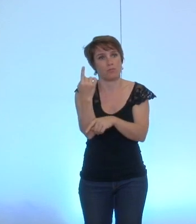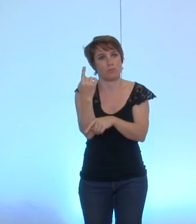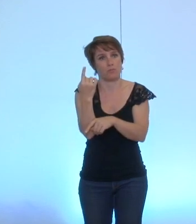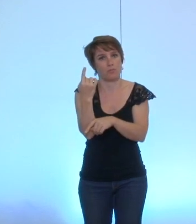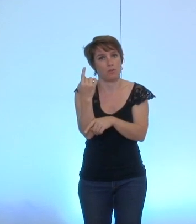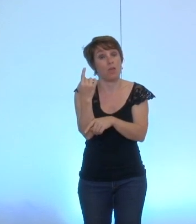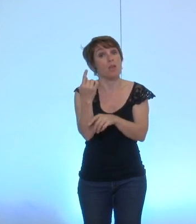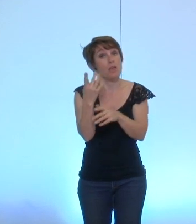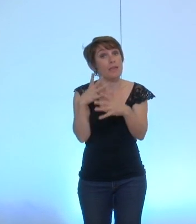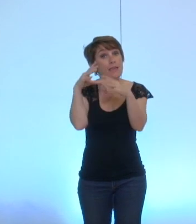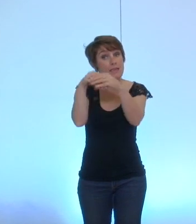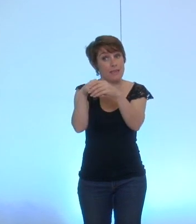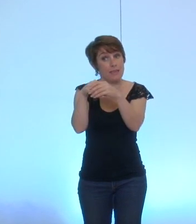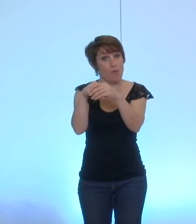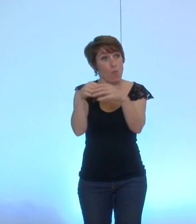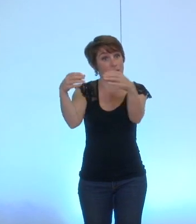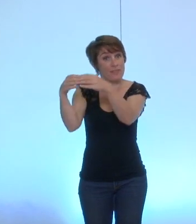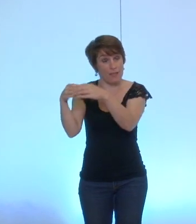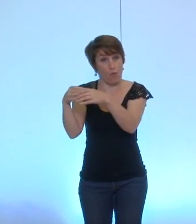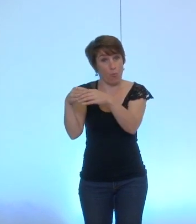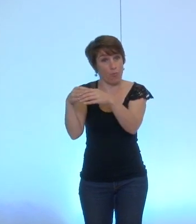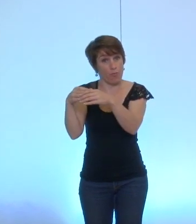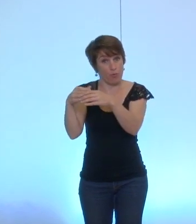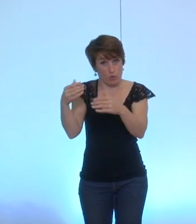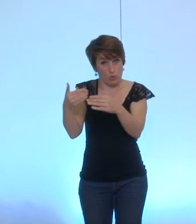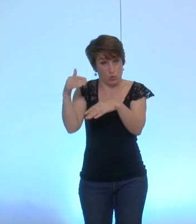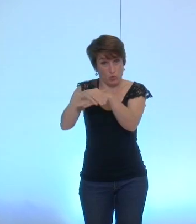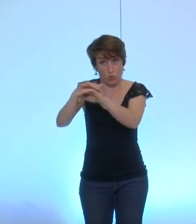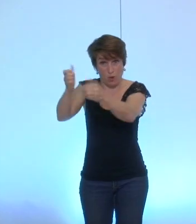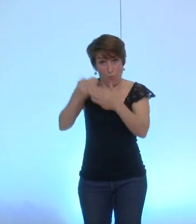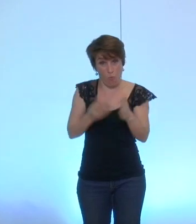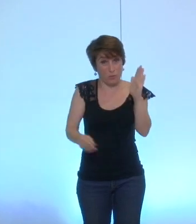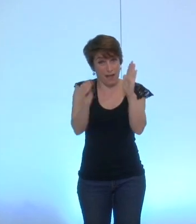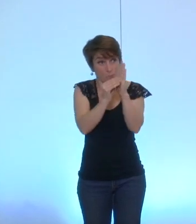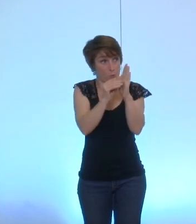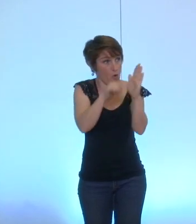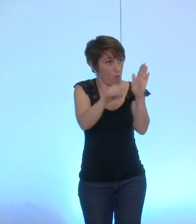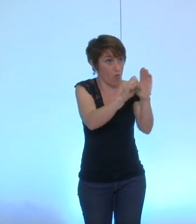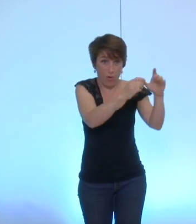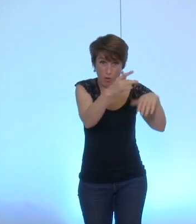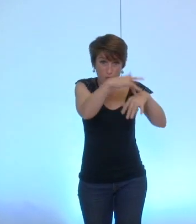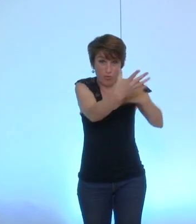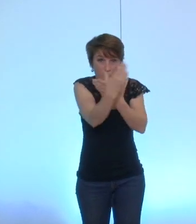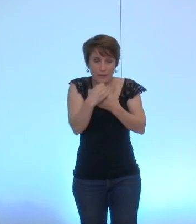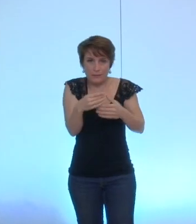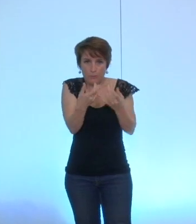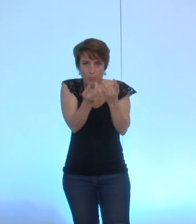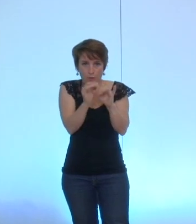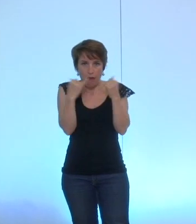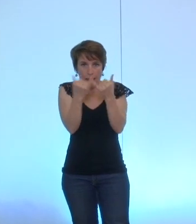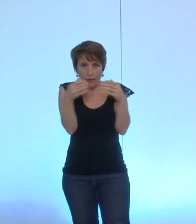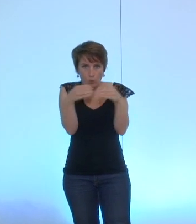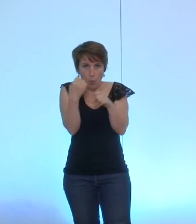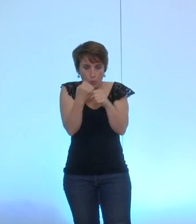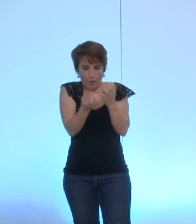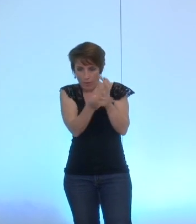certains groupes qui font des amendements ce soir y ont participé. Permettez-moi de m'étonner que nous découvrions